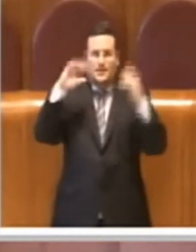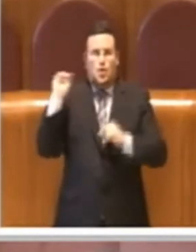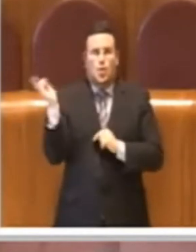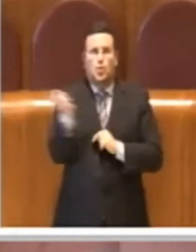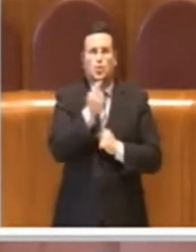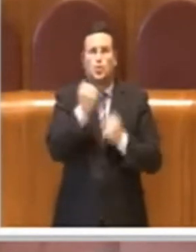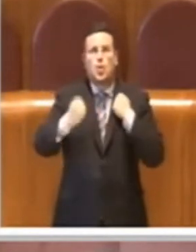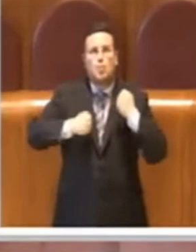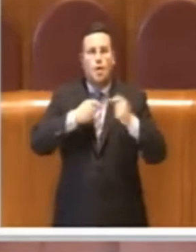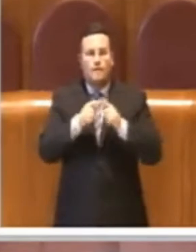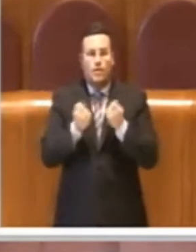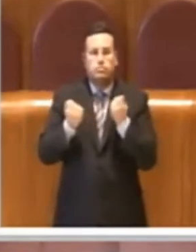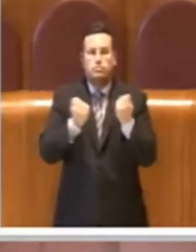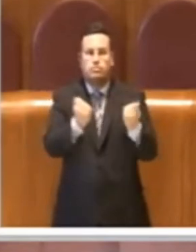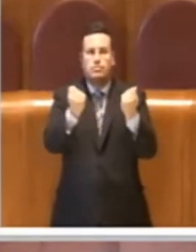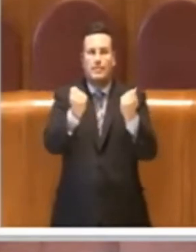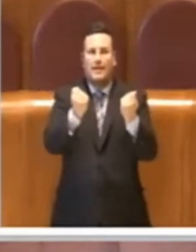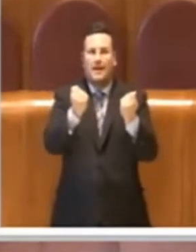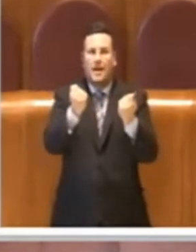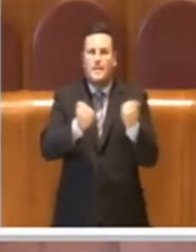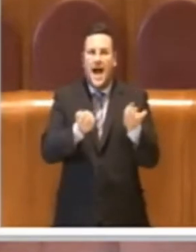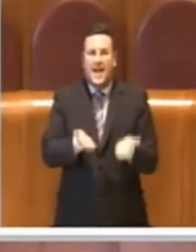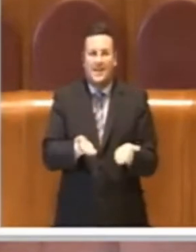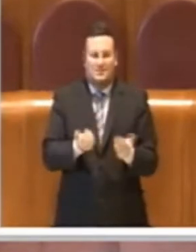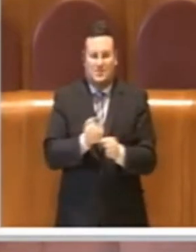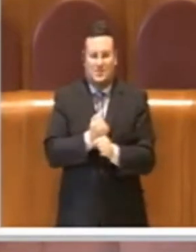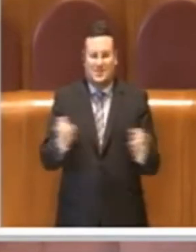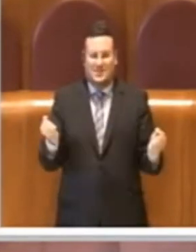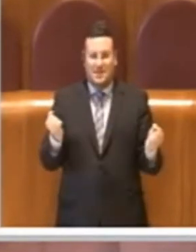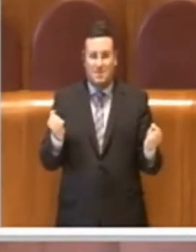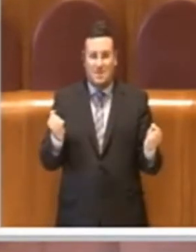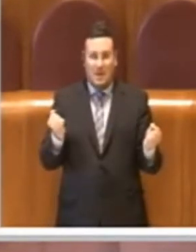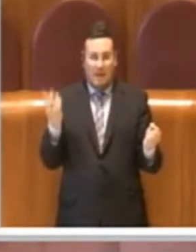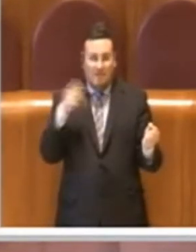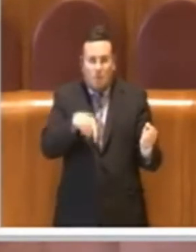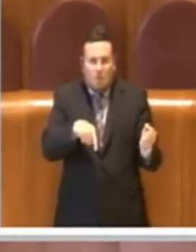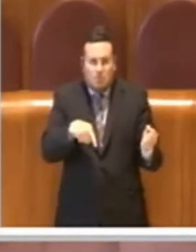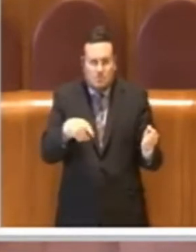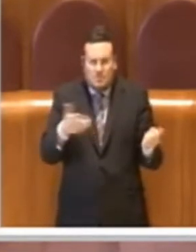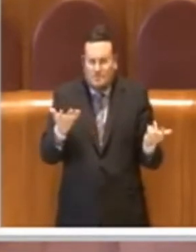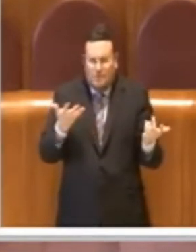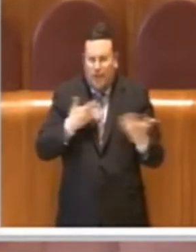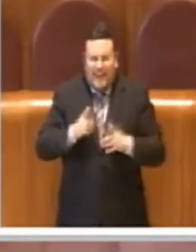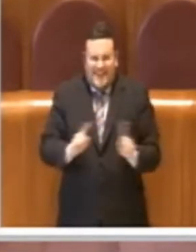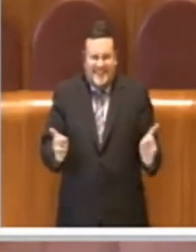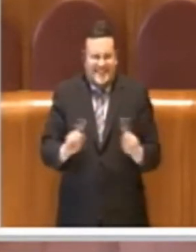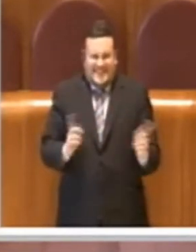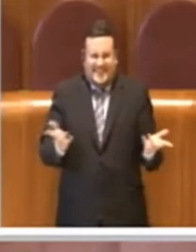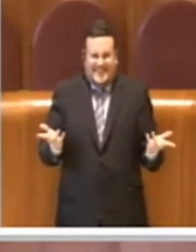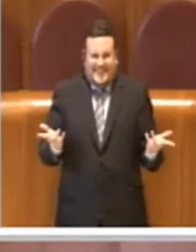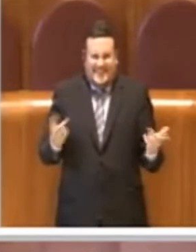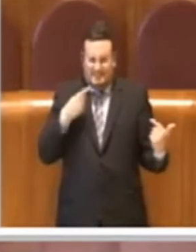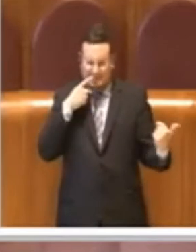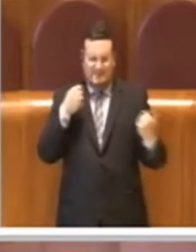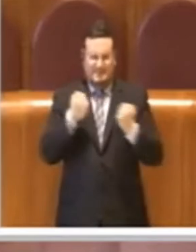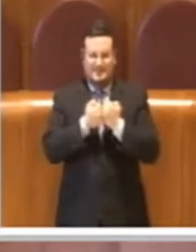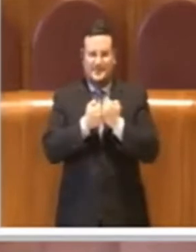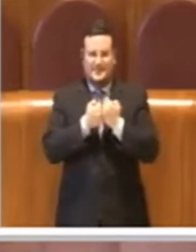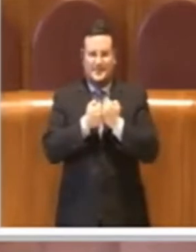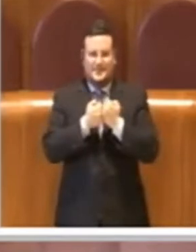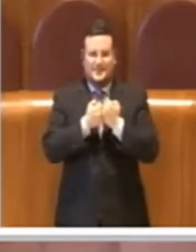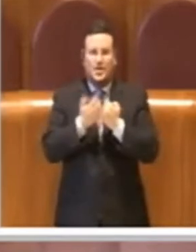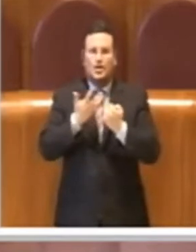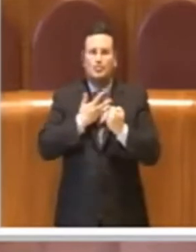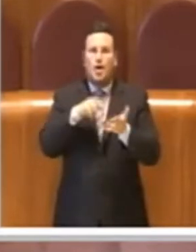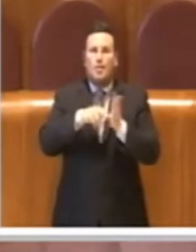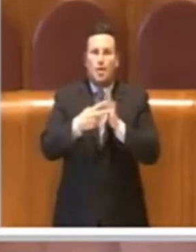che definirei anacronistico, ma forse anche di più, non possiamo più accettarlo. C'è un tema di sicurezza statale,'è un tema di